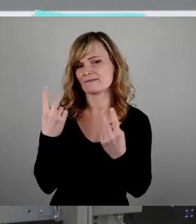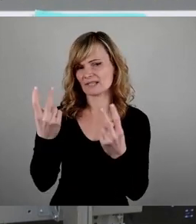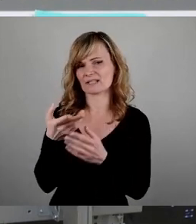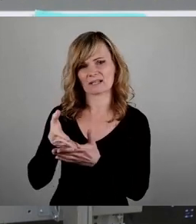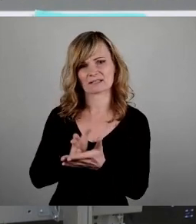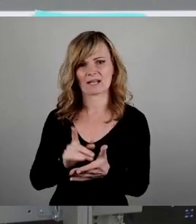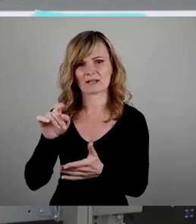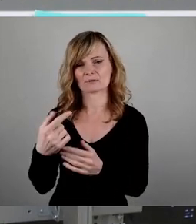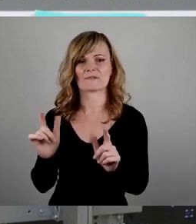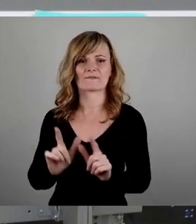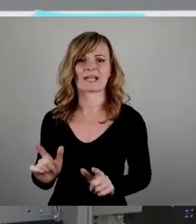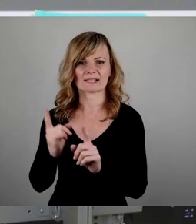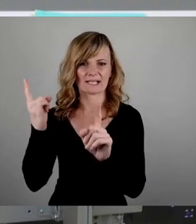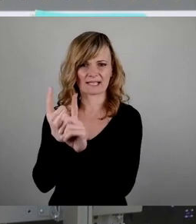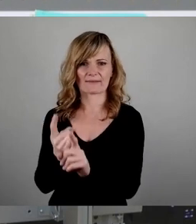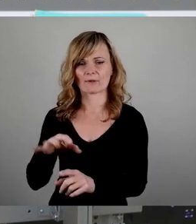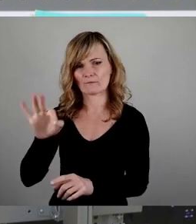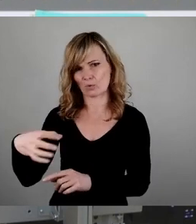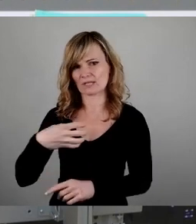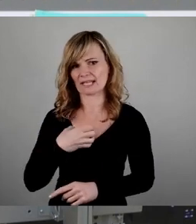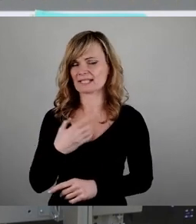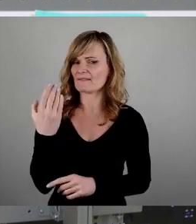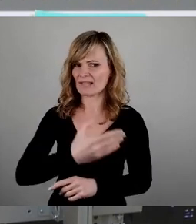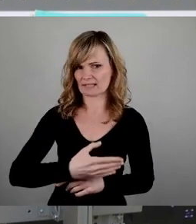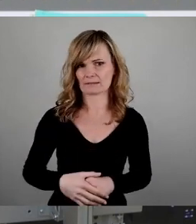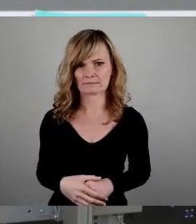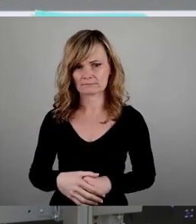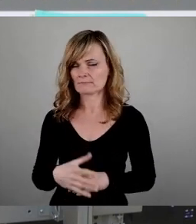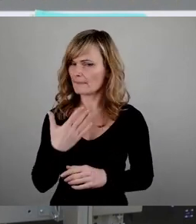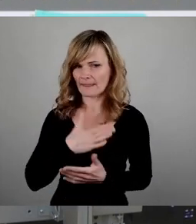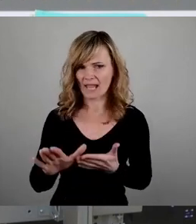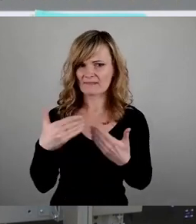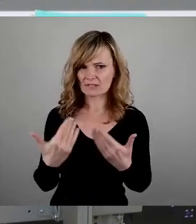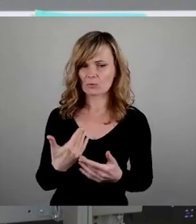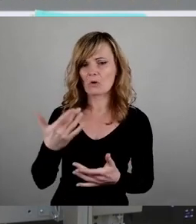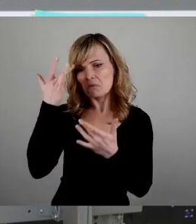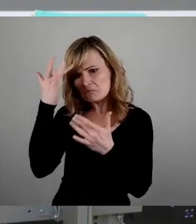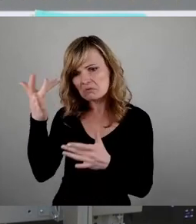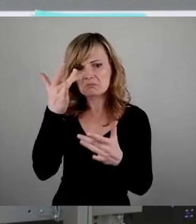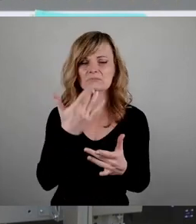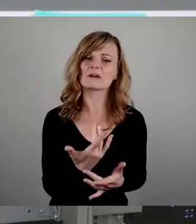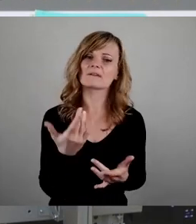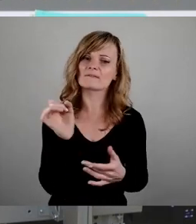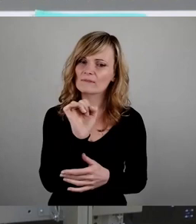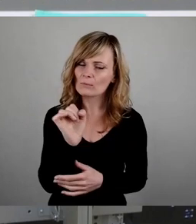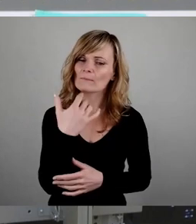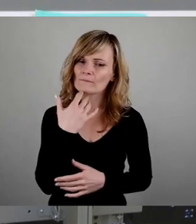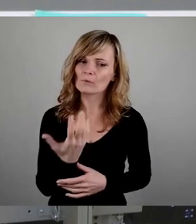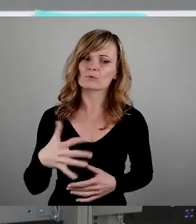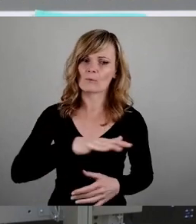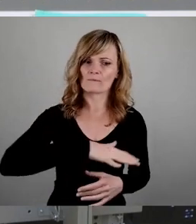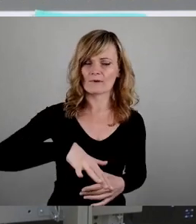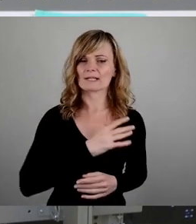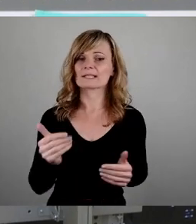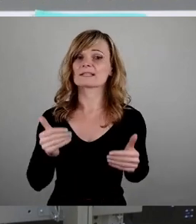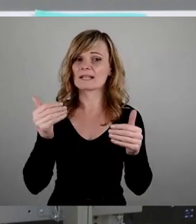Westen. Wir tun das nicht nur, um ein Bekenntnis abzugeben, sondern wir tun das im Angesicht des Umfelds, weil wir uns für eine nachhaltige